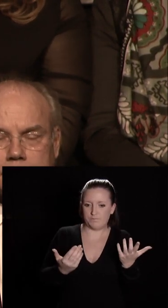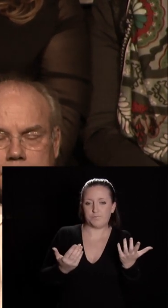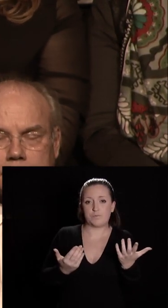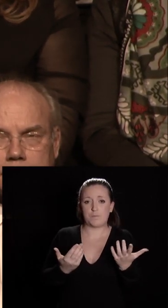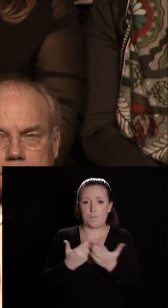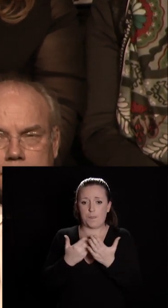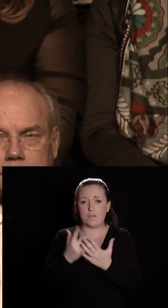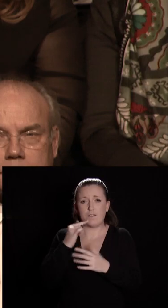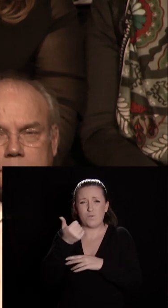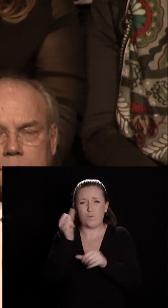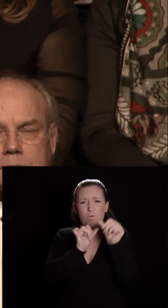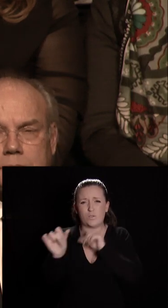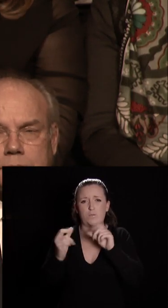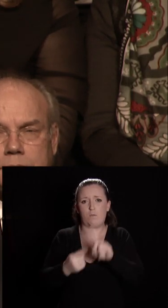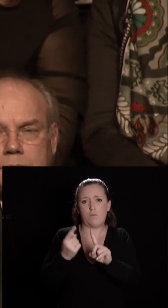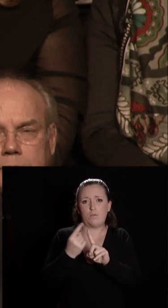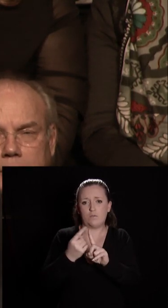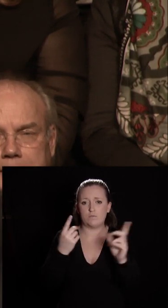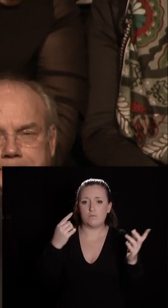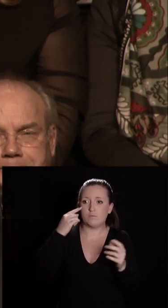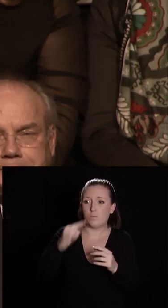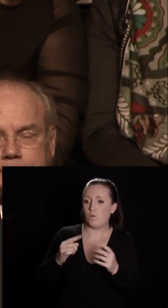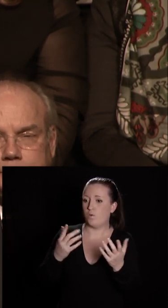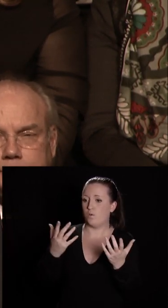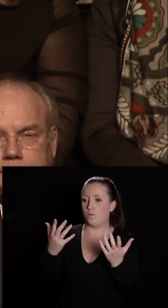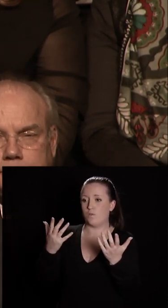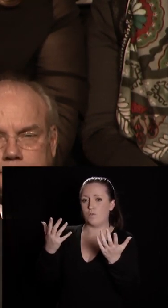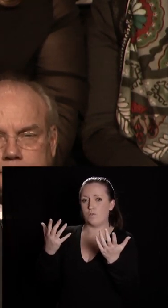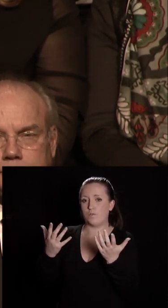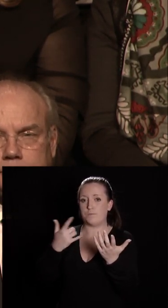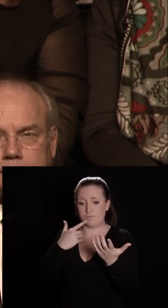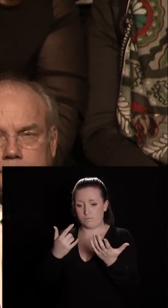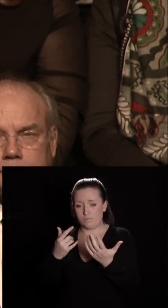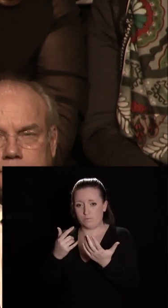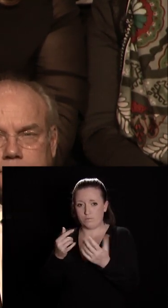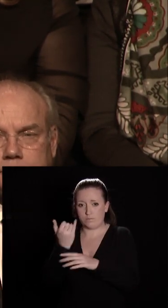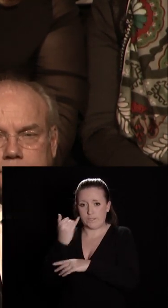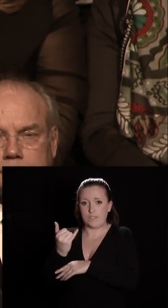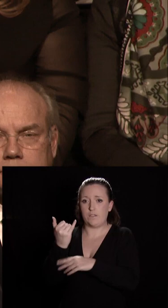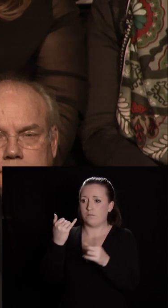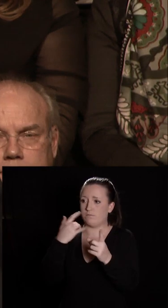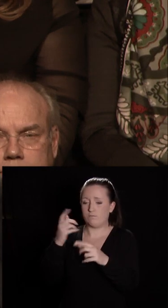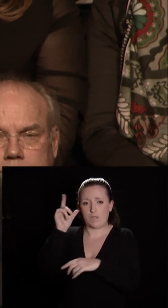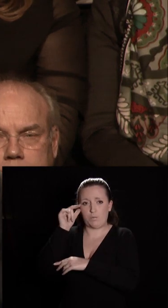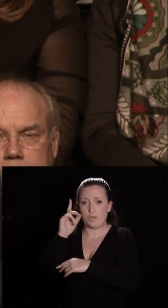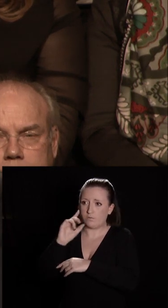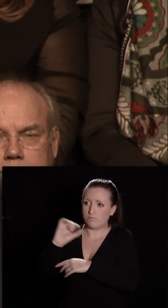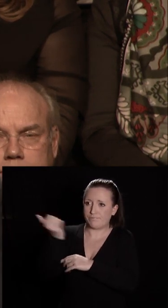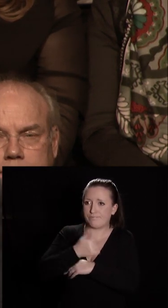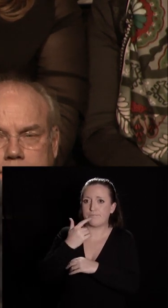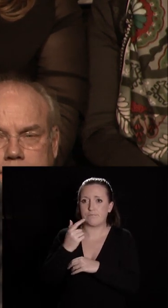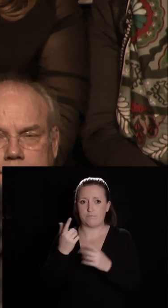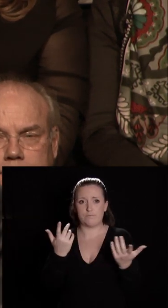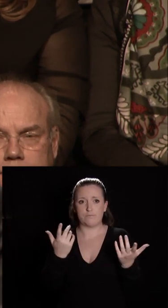conditions pour que les principes attachés à notre République soient une réalité pour tous. L